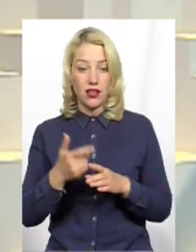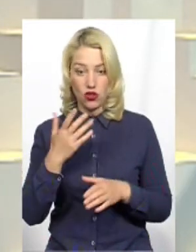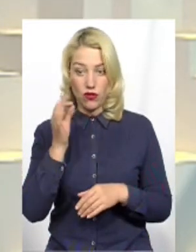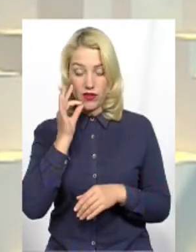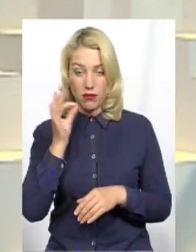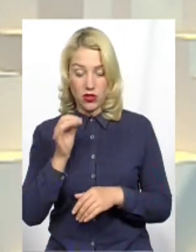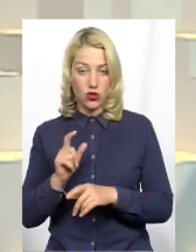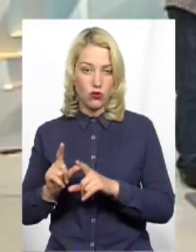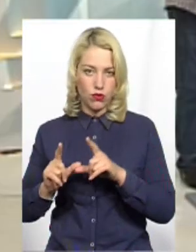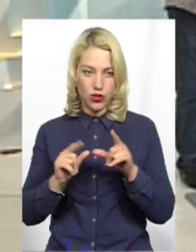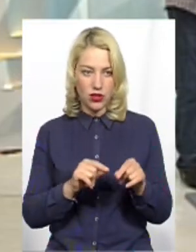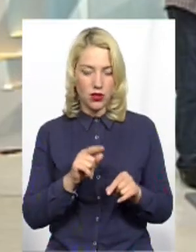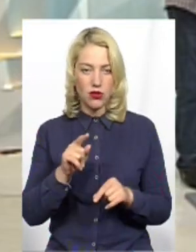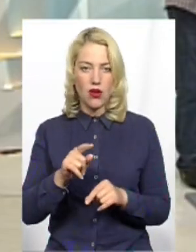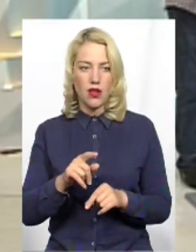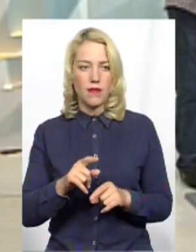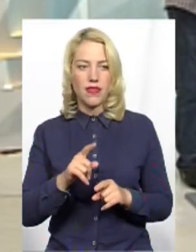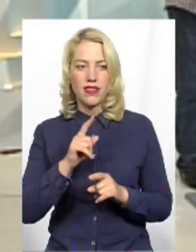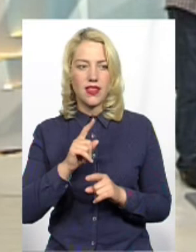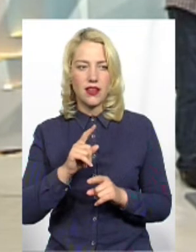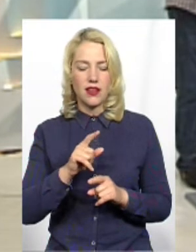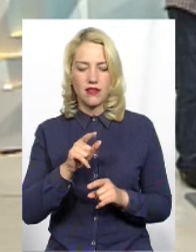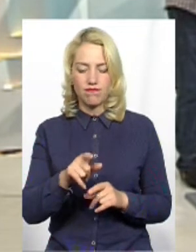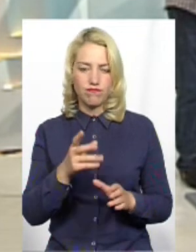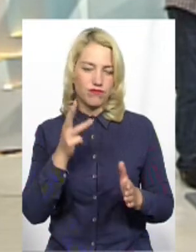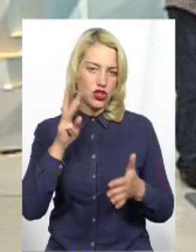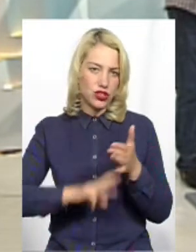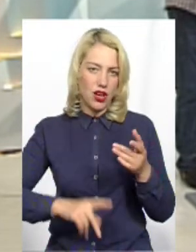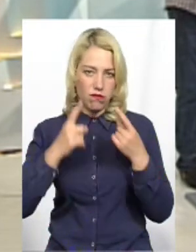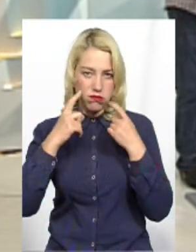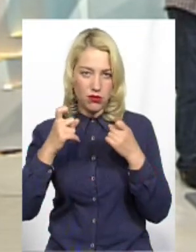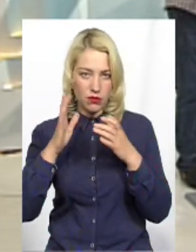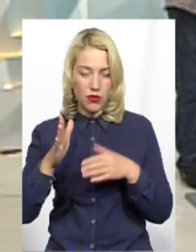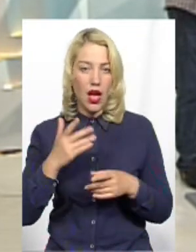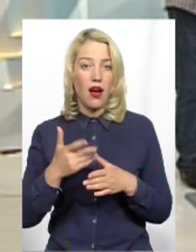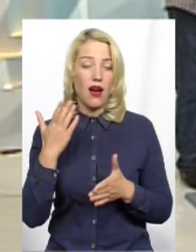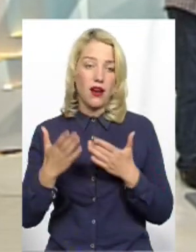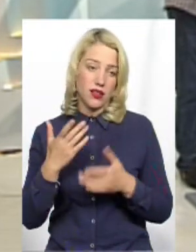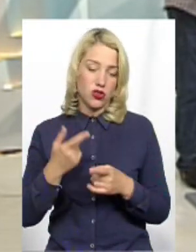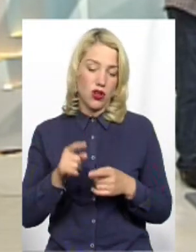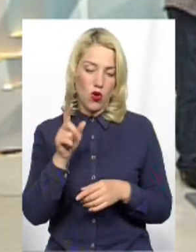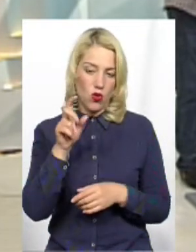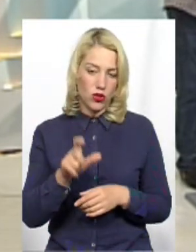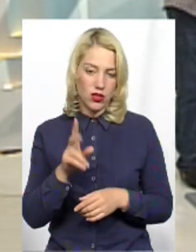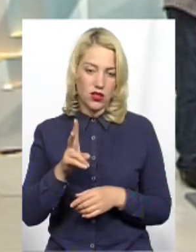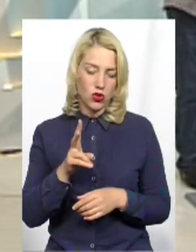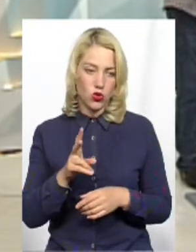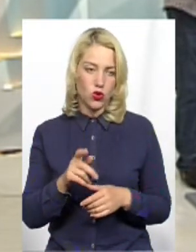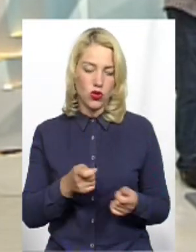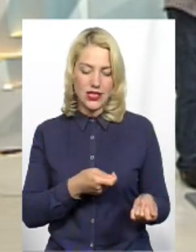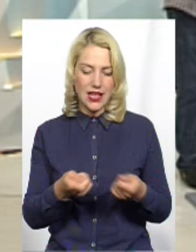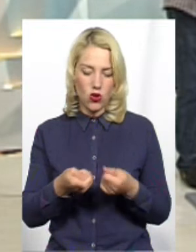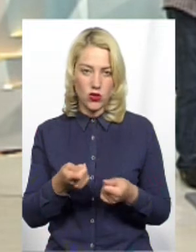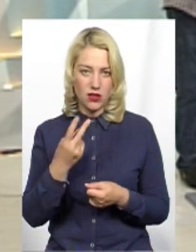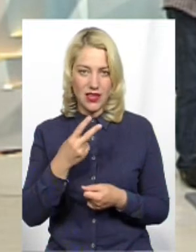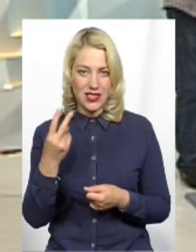тої машини, на яку ви везеш, щоб розрахуватися І крім того, та людина, чи верніше те підприємство, що загрузило 22